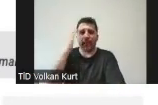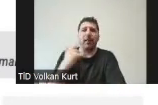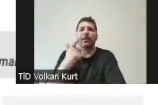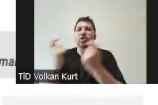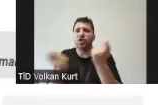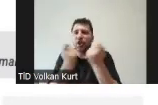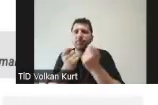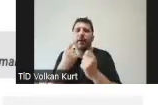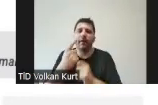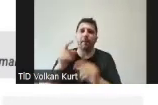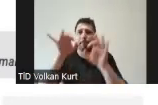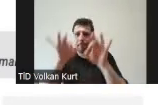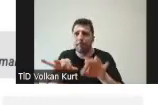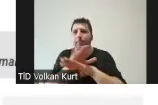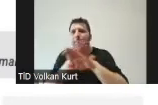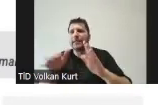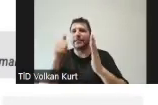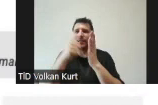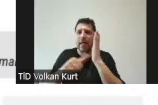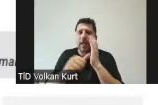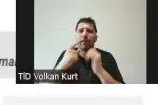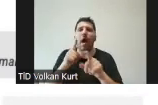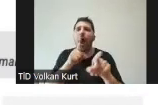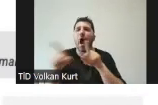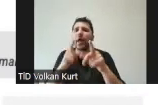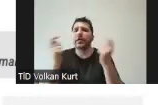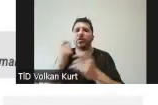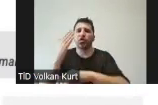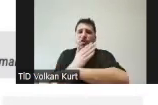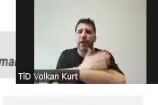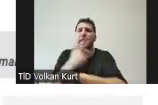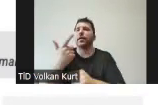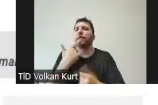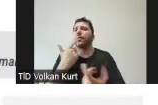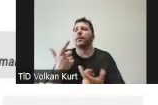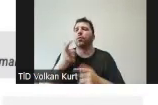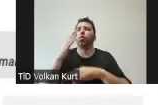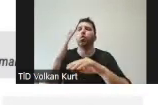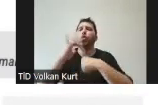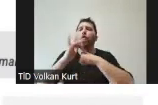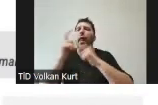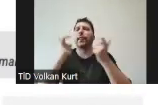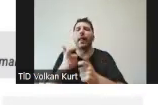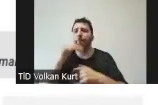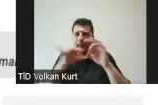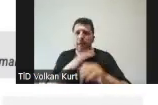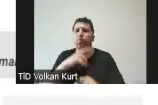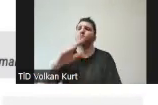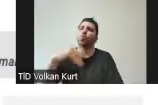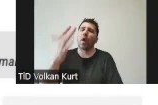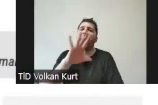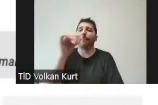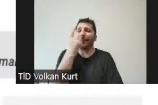öngördüğünüz başlangıç bitiş tarihi, hangi şehirlerde veya ülkede yapmayı planladığınız, sonrasında ise her bir